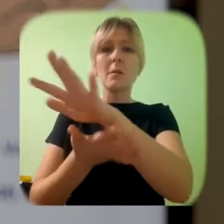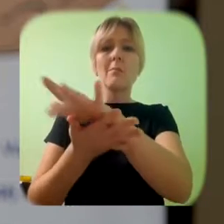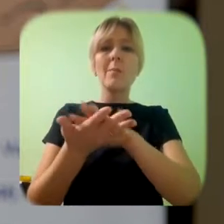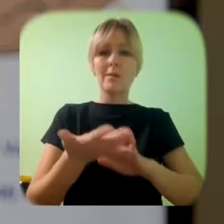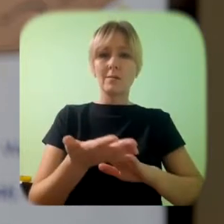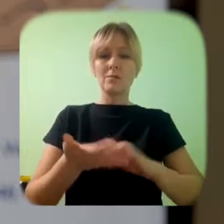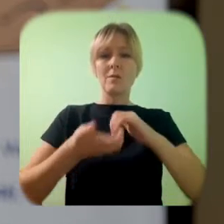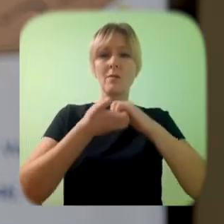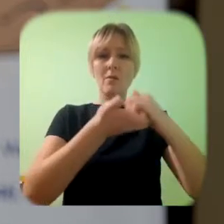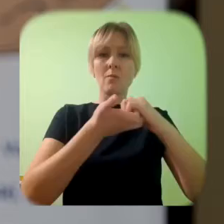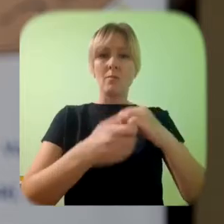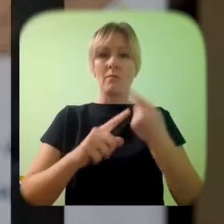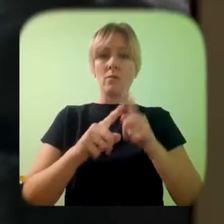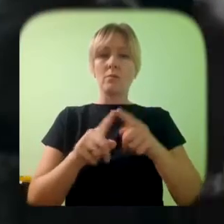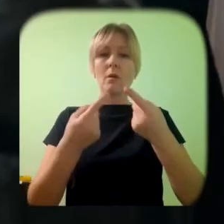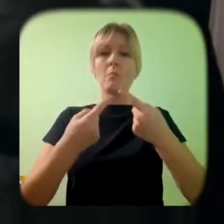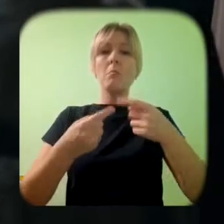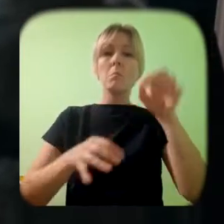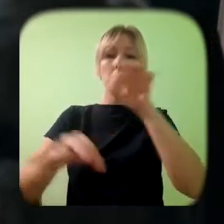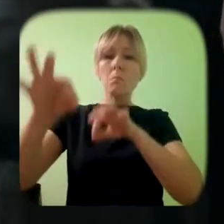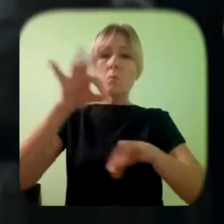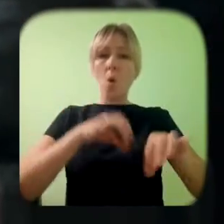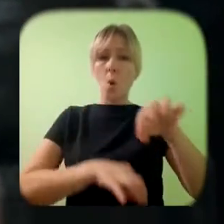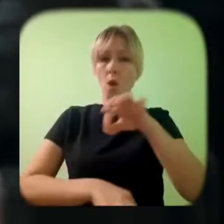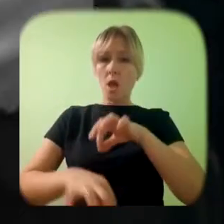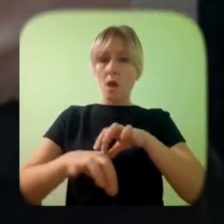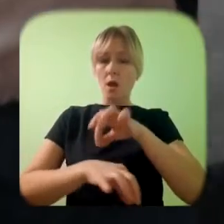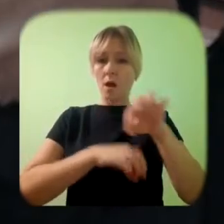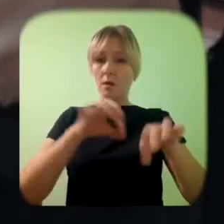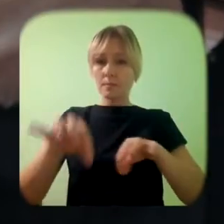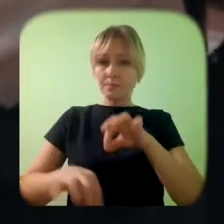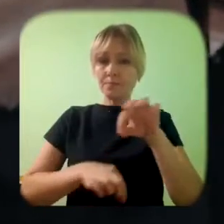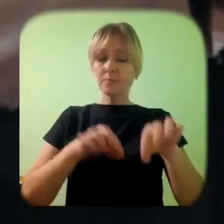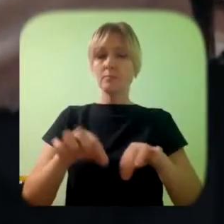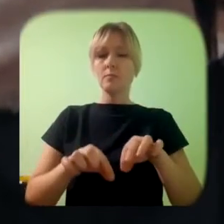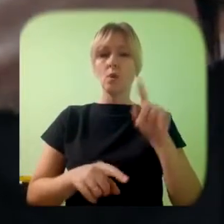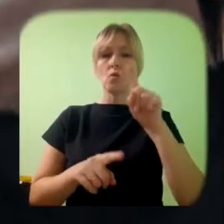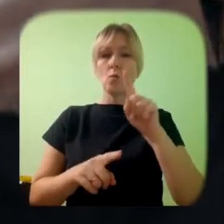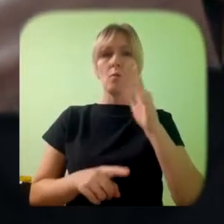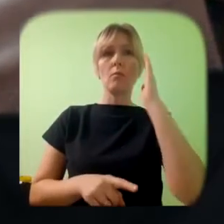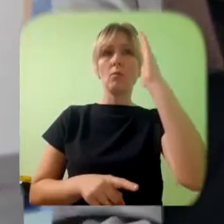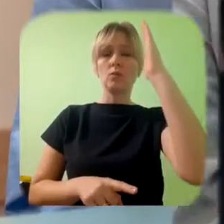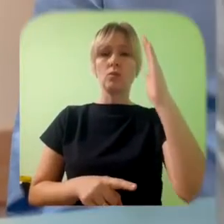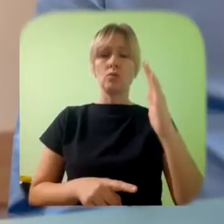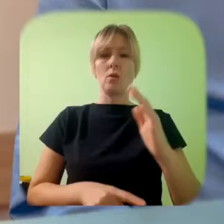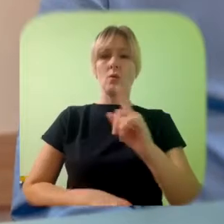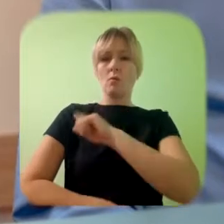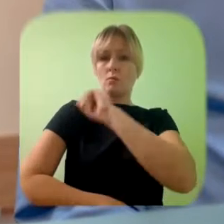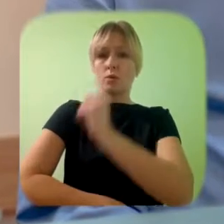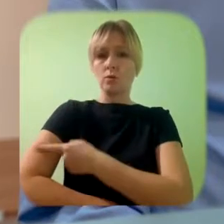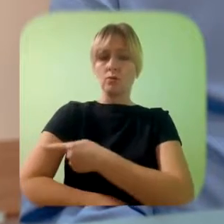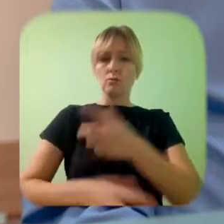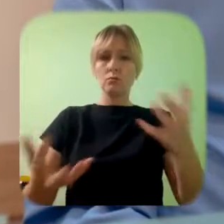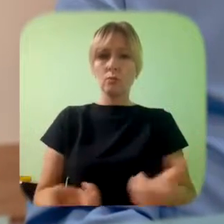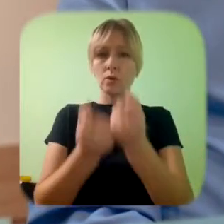menționat despre necesitatea continuării, colaborării în cadrul acestui proiect, în cadrul acestui domeniu și implementarea unor ulterioare